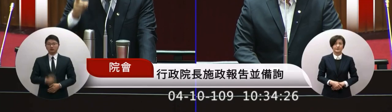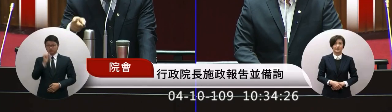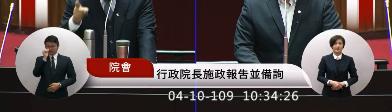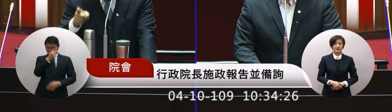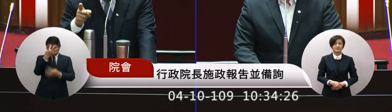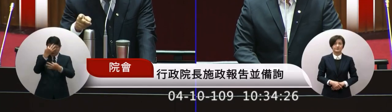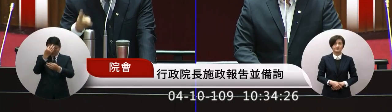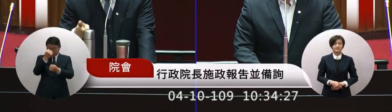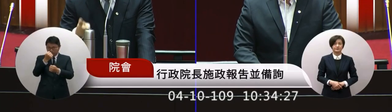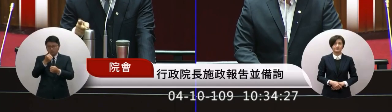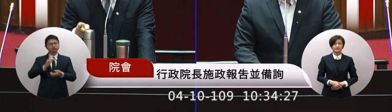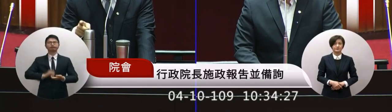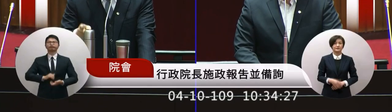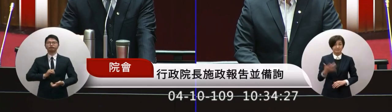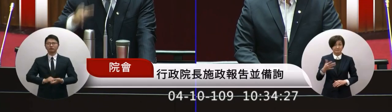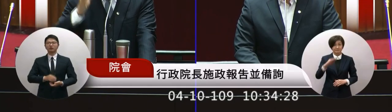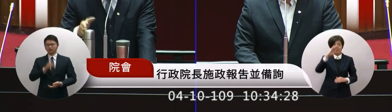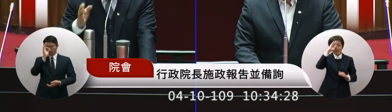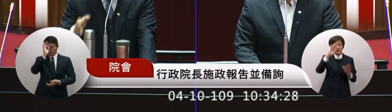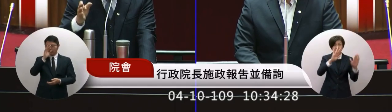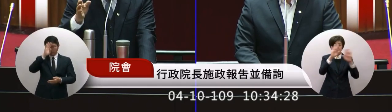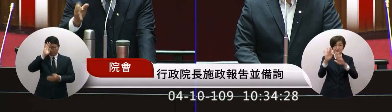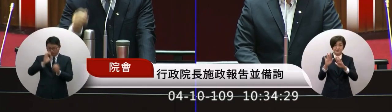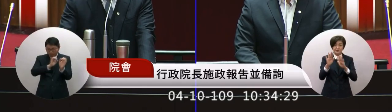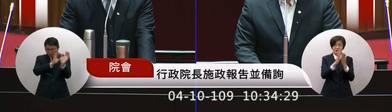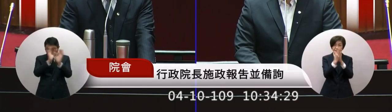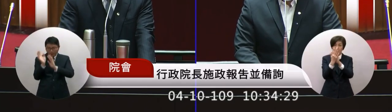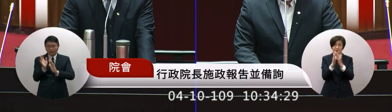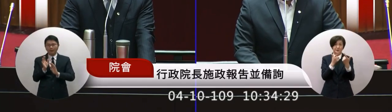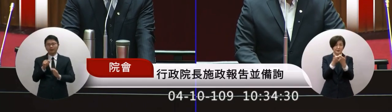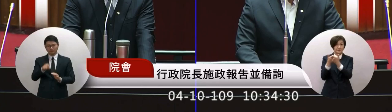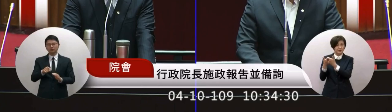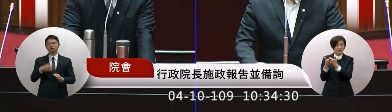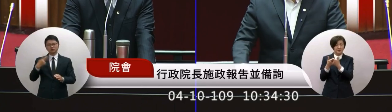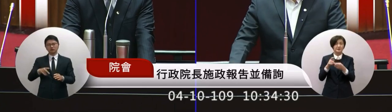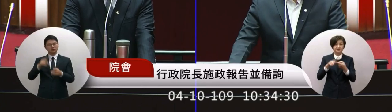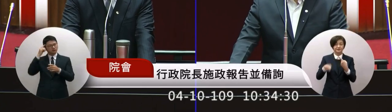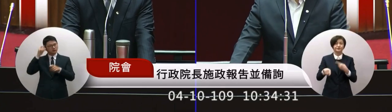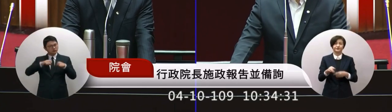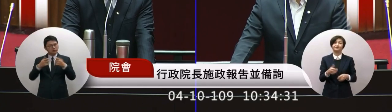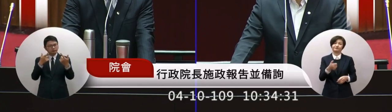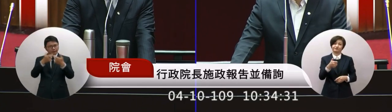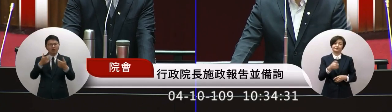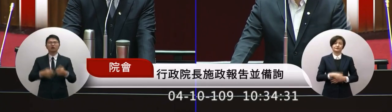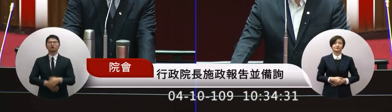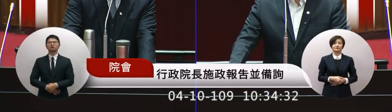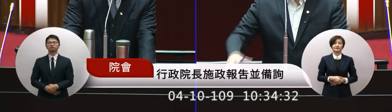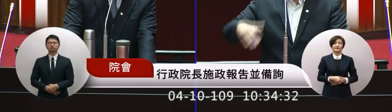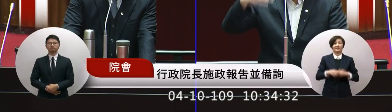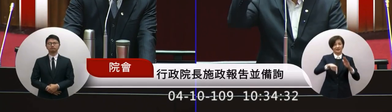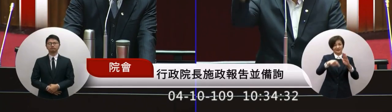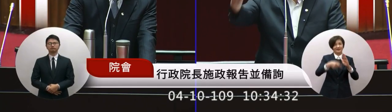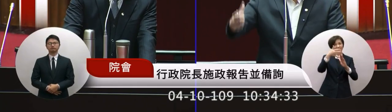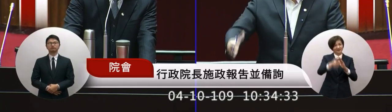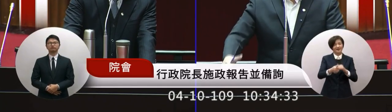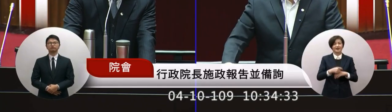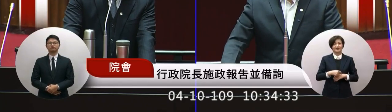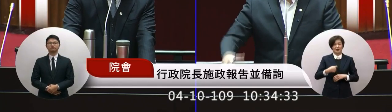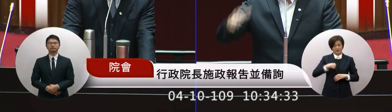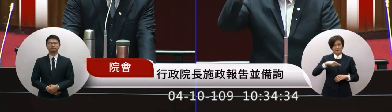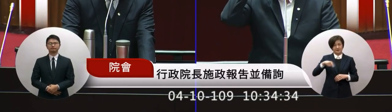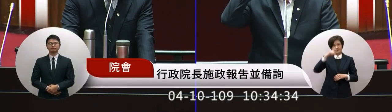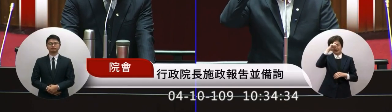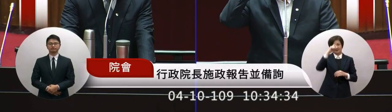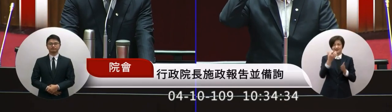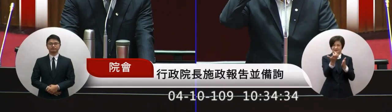是隨著疫情的變化隨時應對好 謝謝所以院長我希望說這個部分也要超